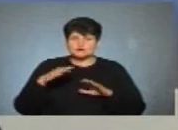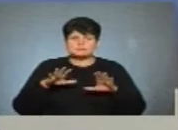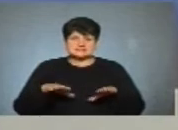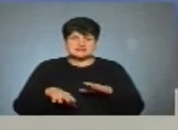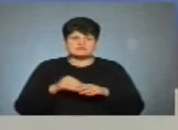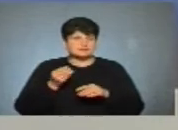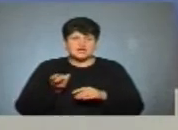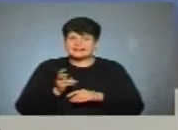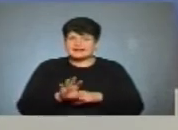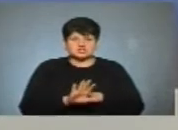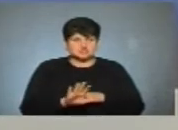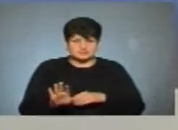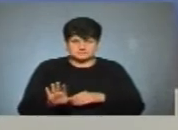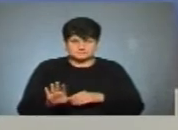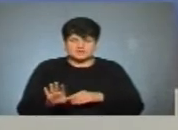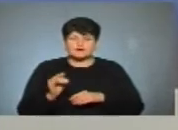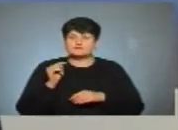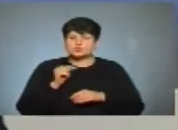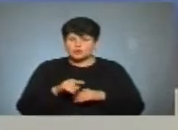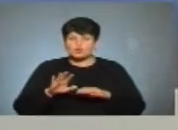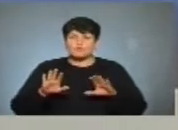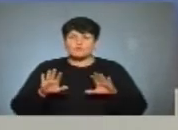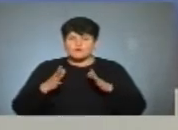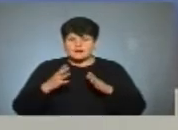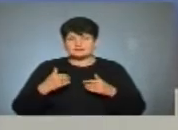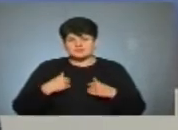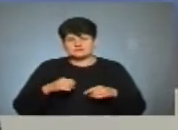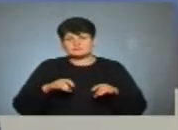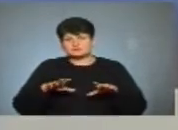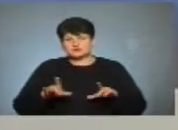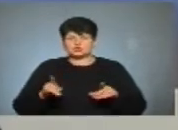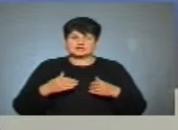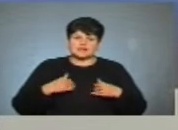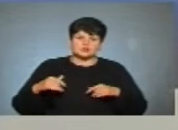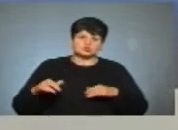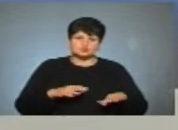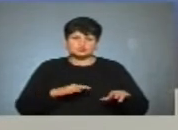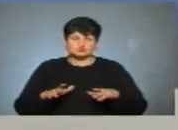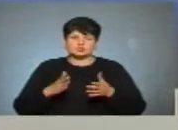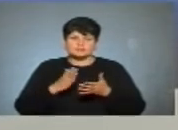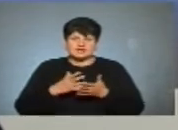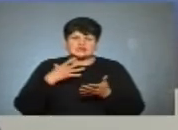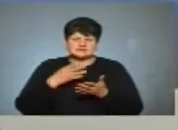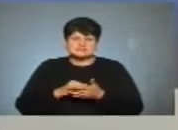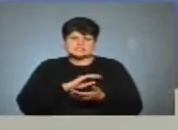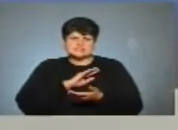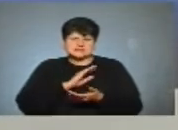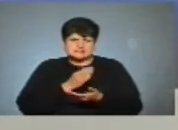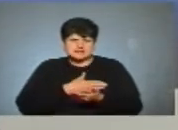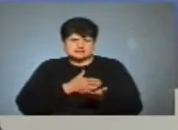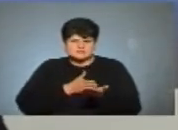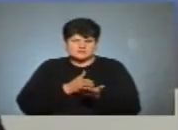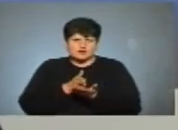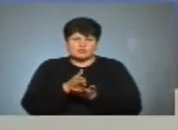вибори не йшли. На той момент ми визначили, що наш рух має всі свої зусилля спрямувати в те, що